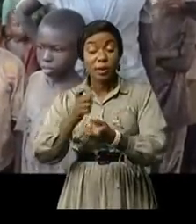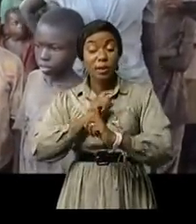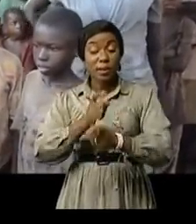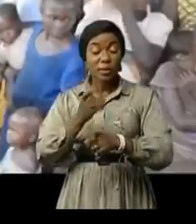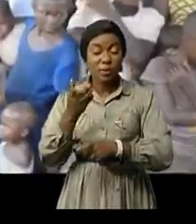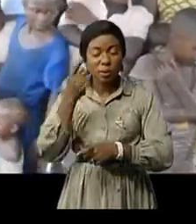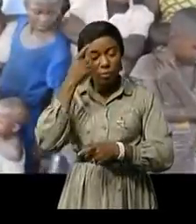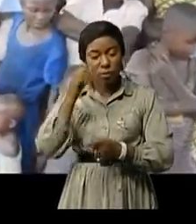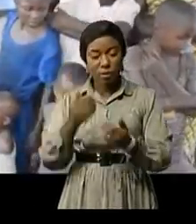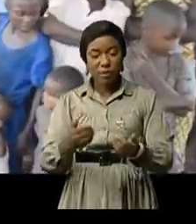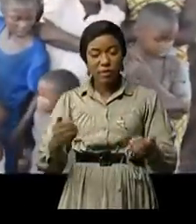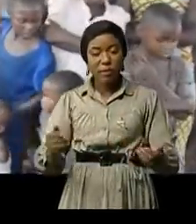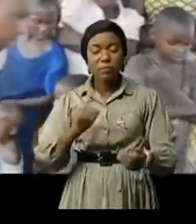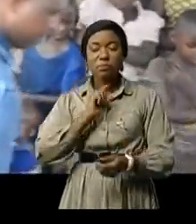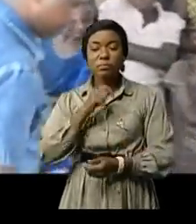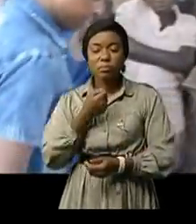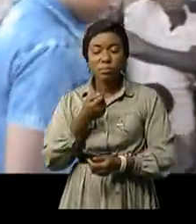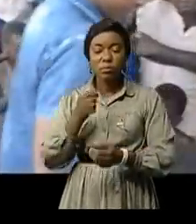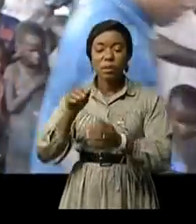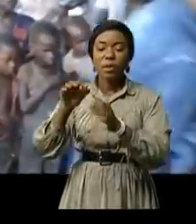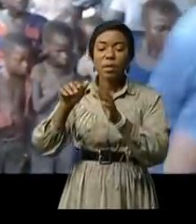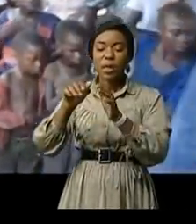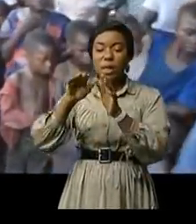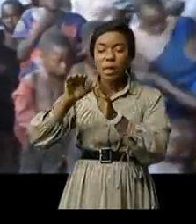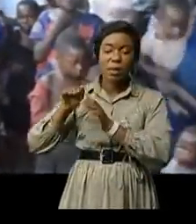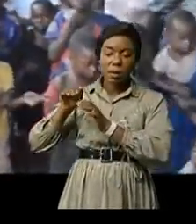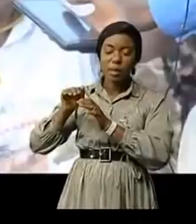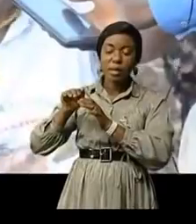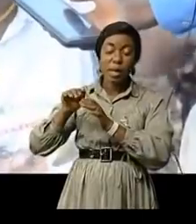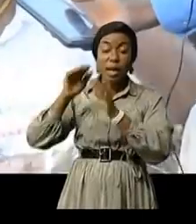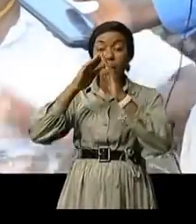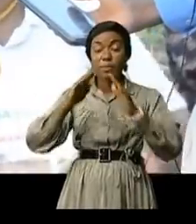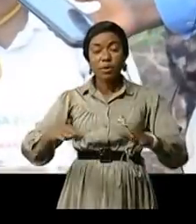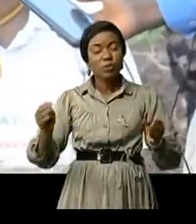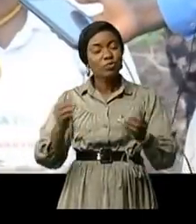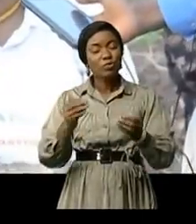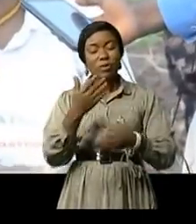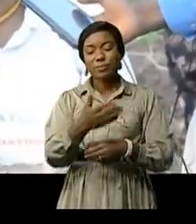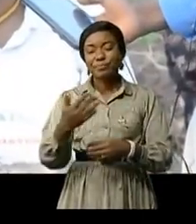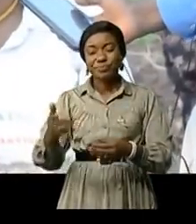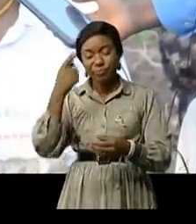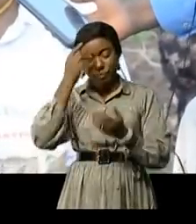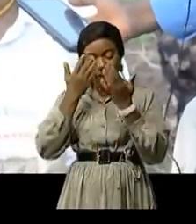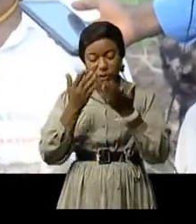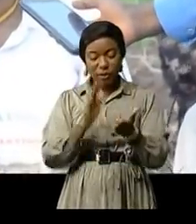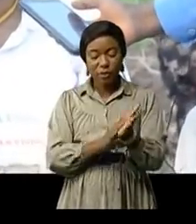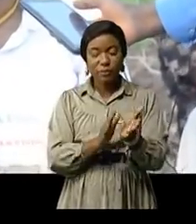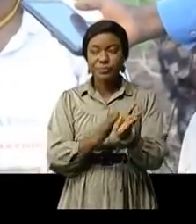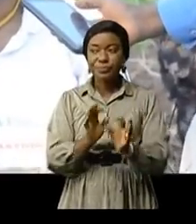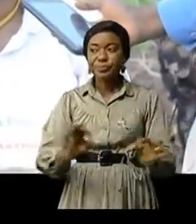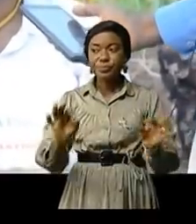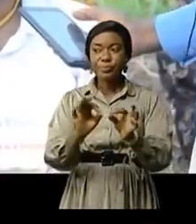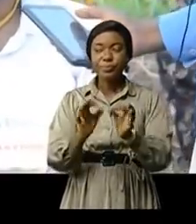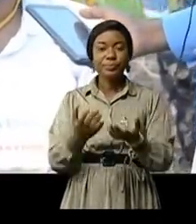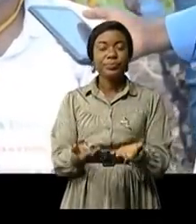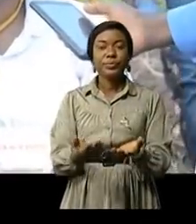enfants étaient condamnés à rester à la maison faute de fournitures scolaires là je suis venu pour permettre aux